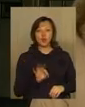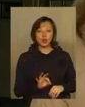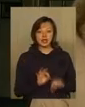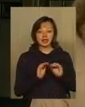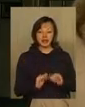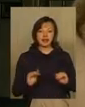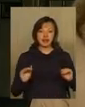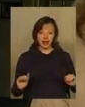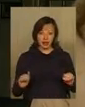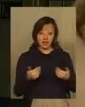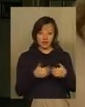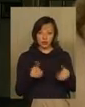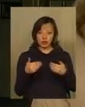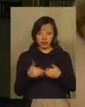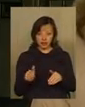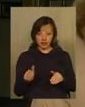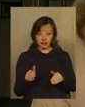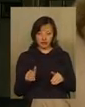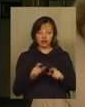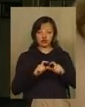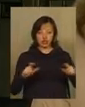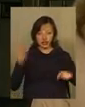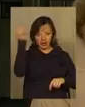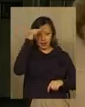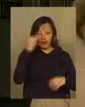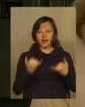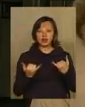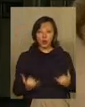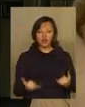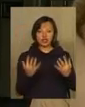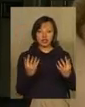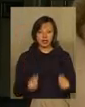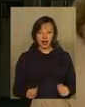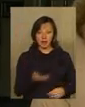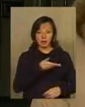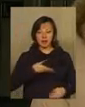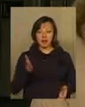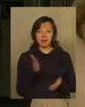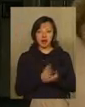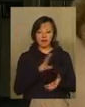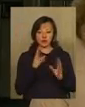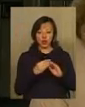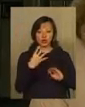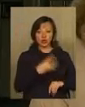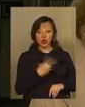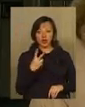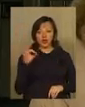дітей, випускників шкіл. На сьогоднішній день ми маємо всього